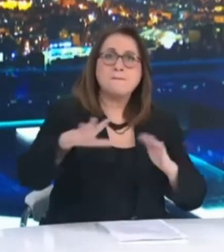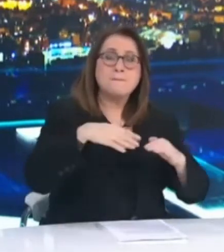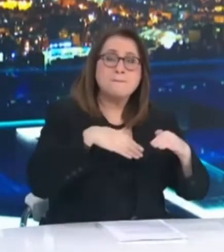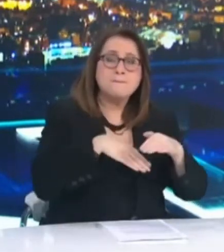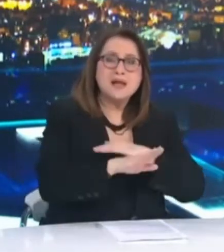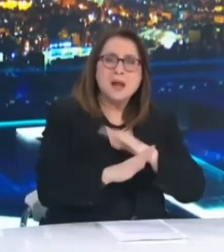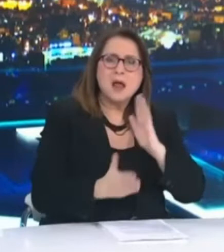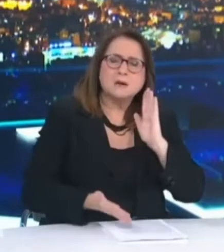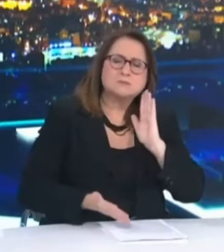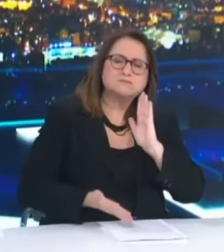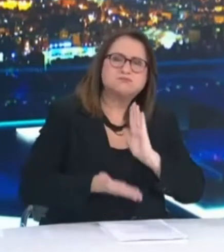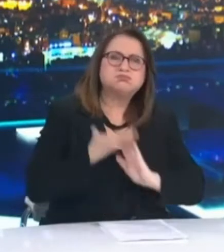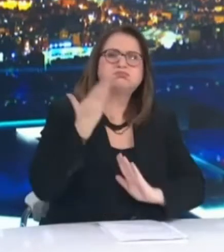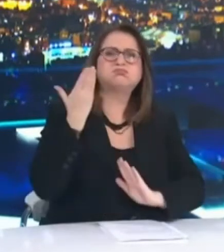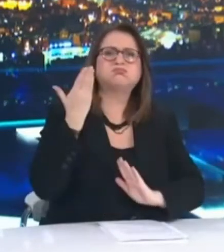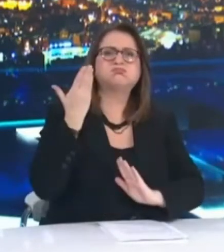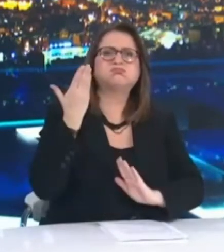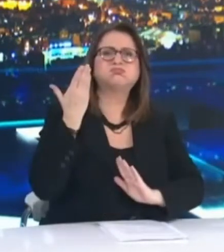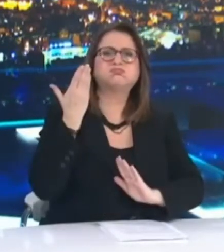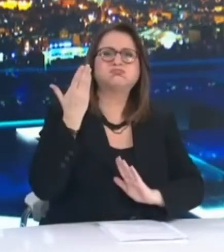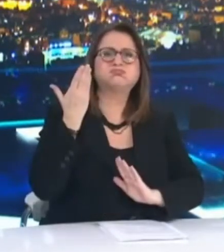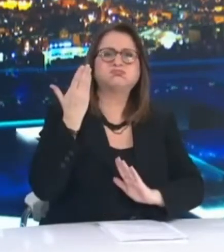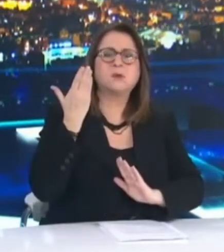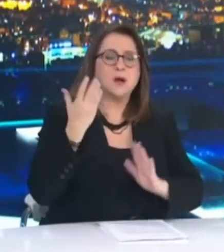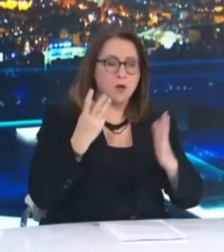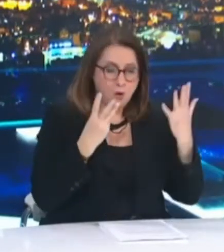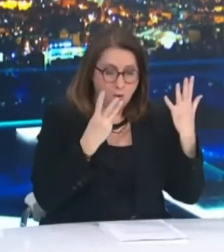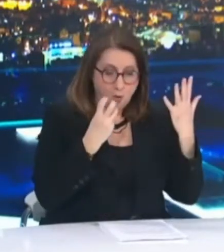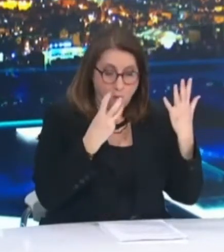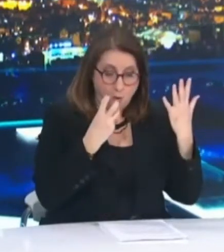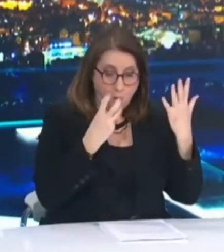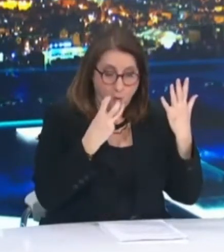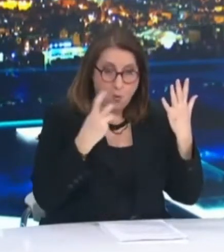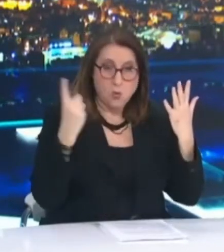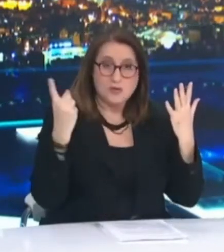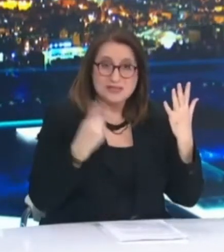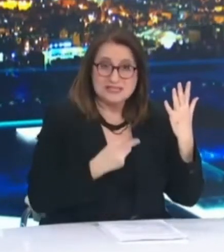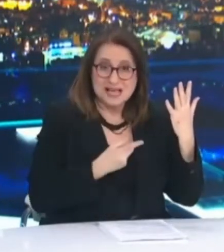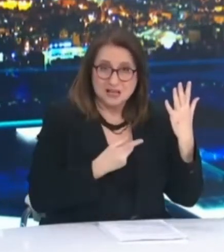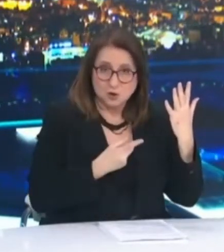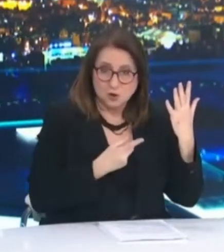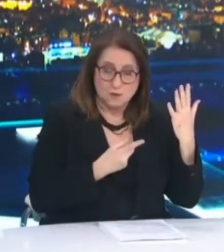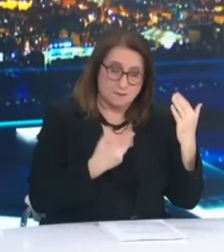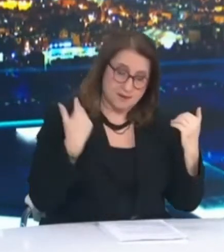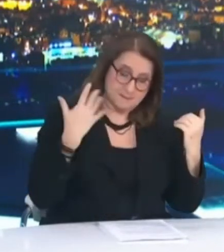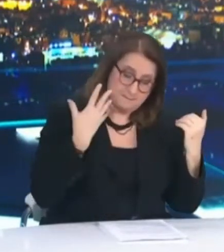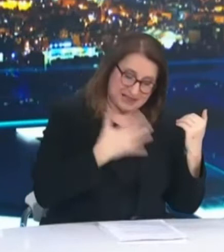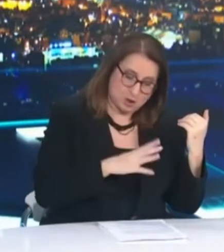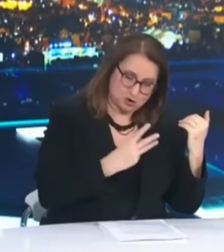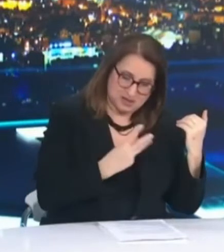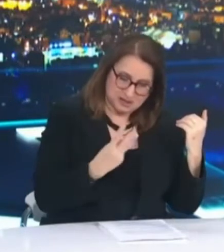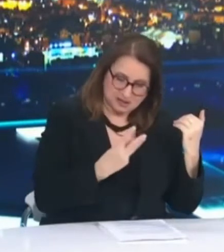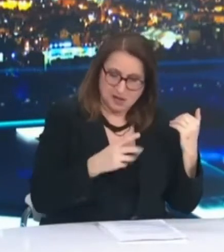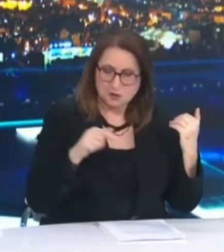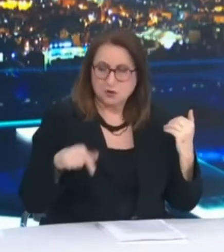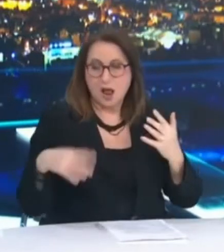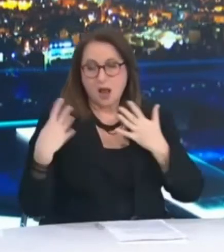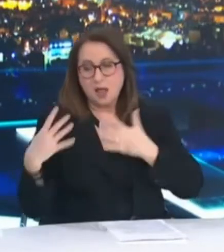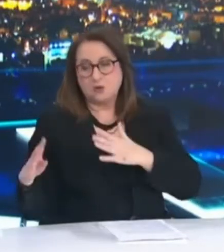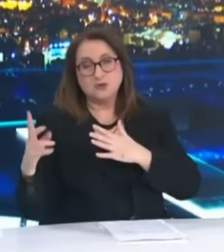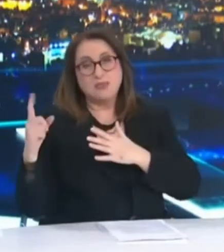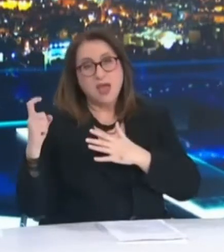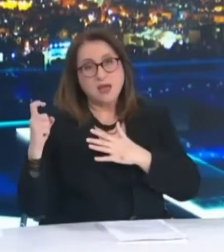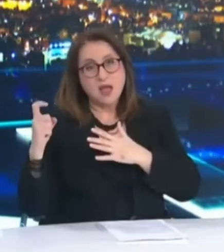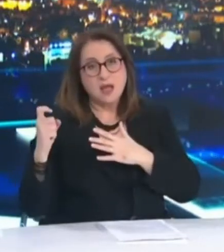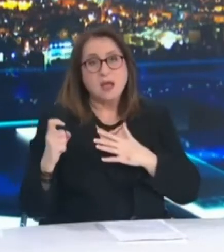έχουν αυξηθεί κατά σχεδόν 80% από 533 στις 18 Φεβρουαρίου σε 910 χθες,